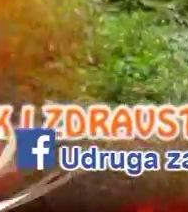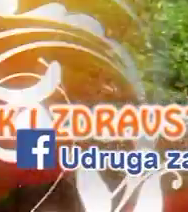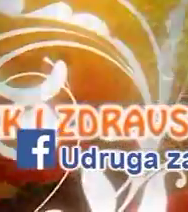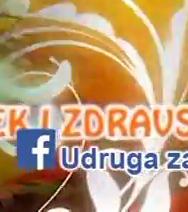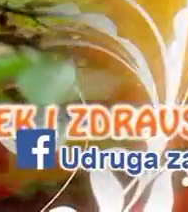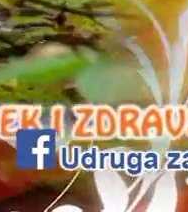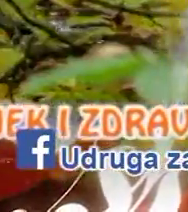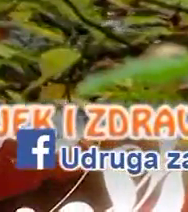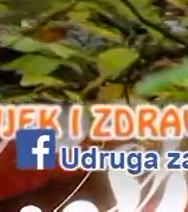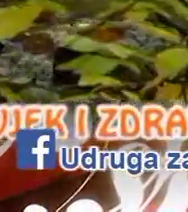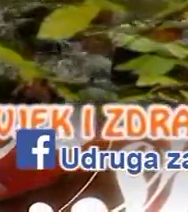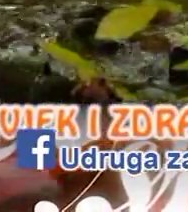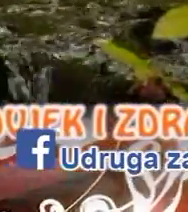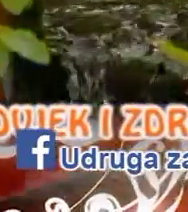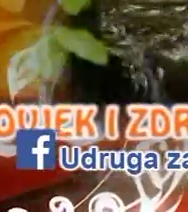МУЗЫКАЛЬНАЯ